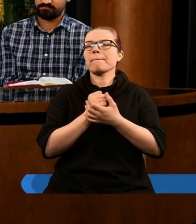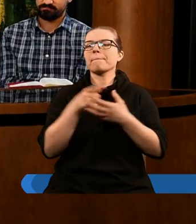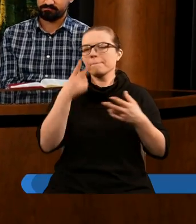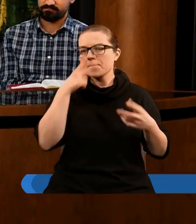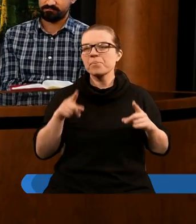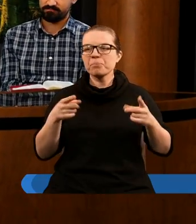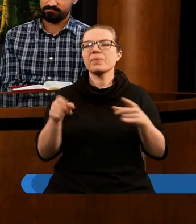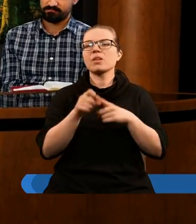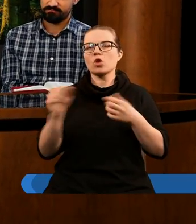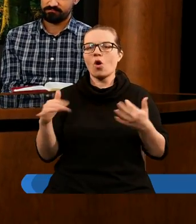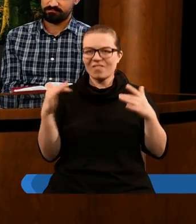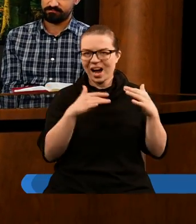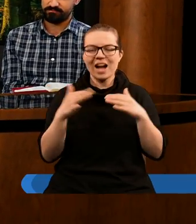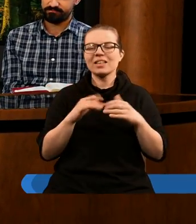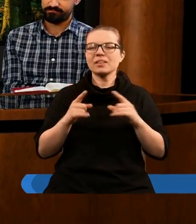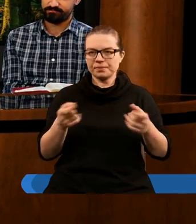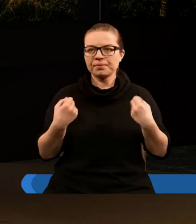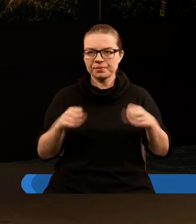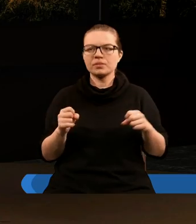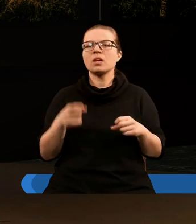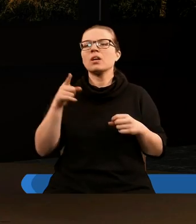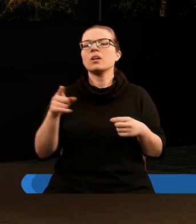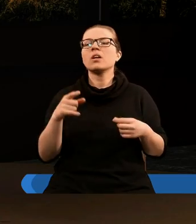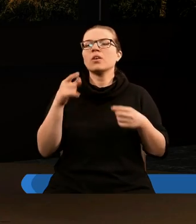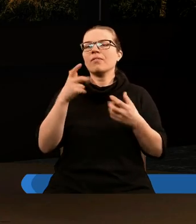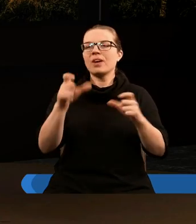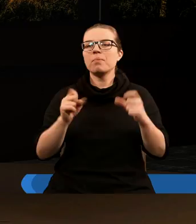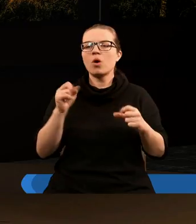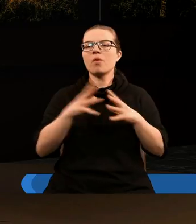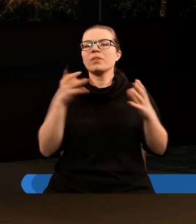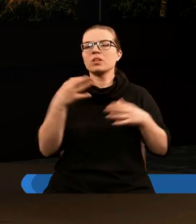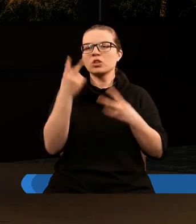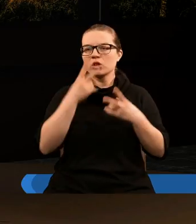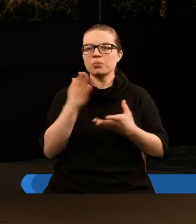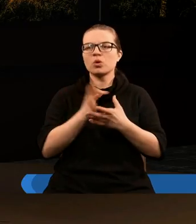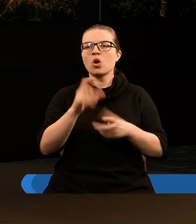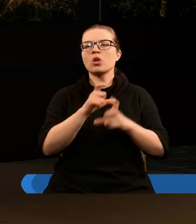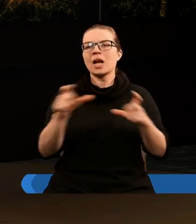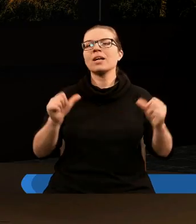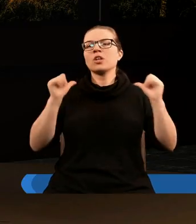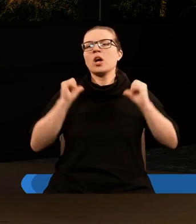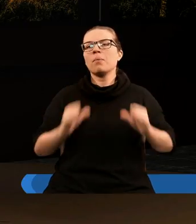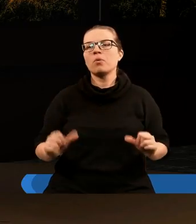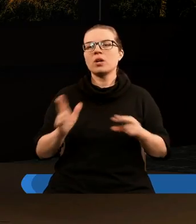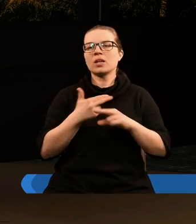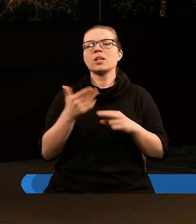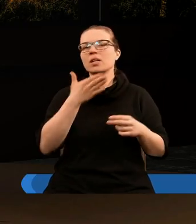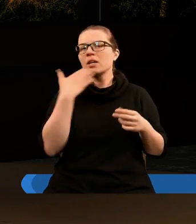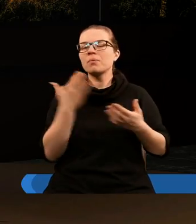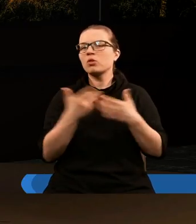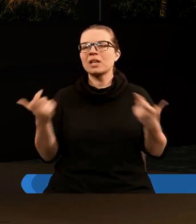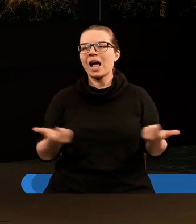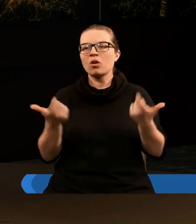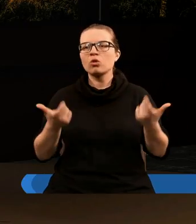zorganizowanych do walki, natomiast we fragmencie o wielkim tłumie czytamy już o czasie pokoju, kiedy nie ma już